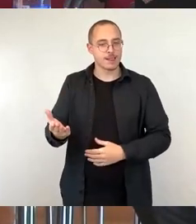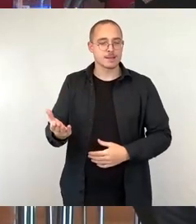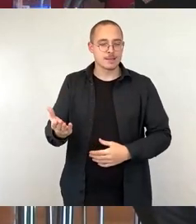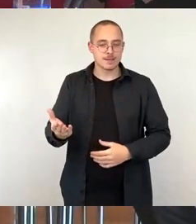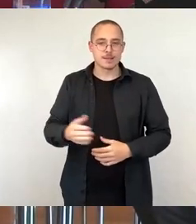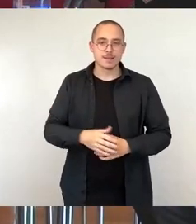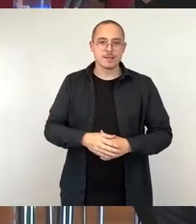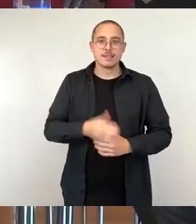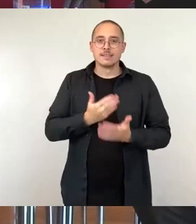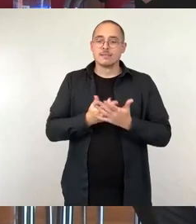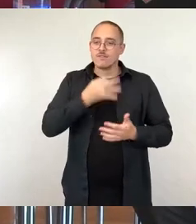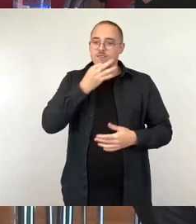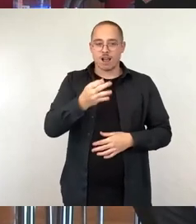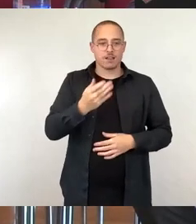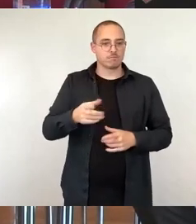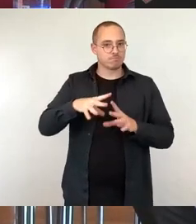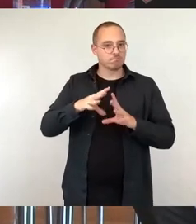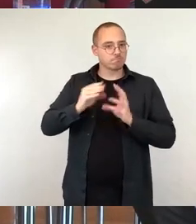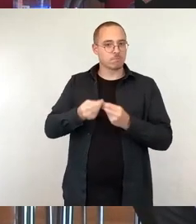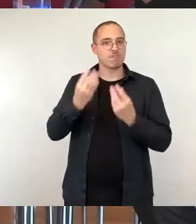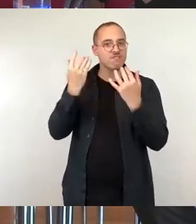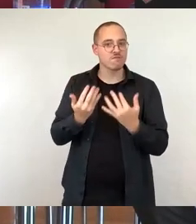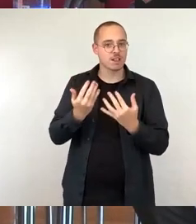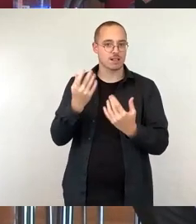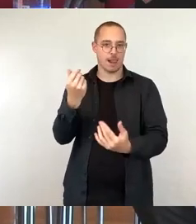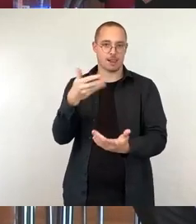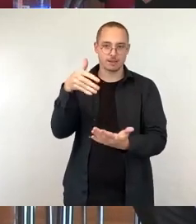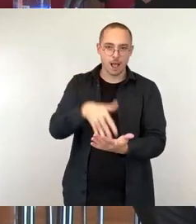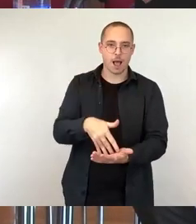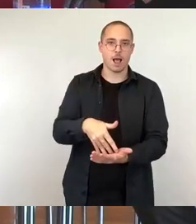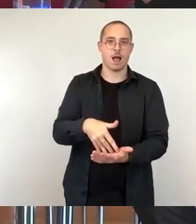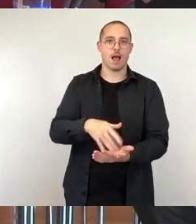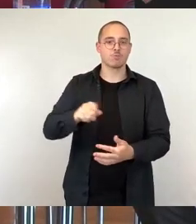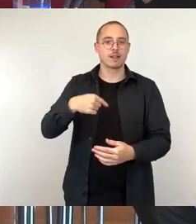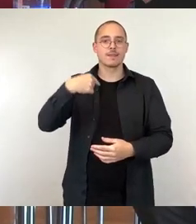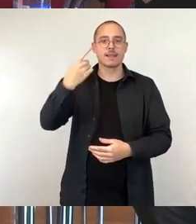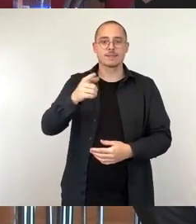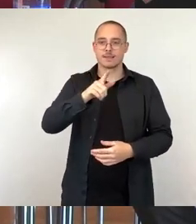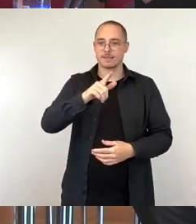zur Verfügung und mit was werden wir rechnen können für 20, 25 und 26.